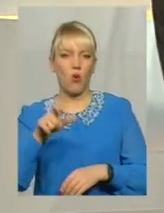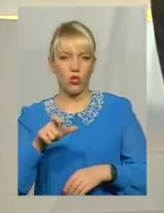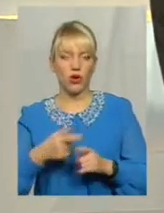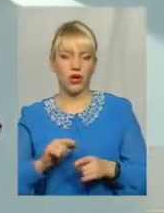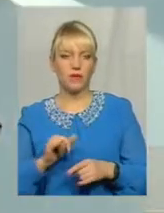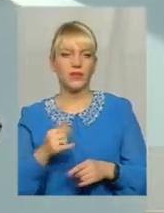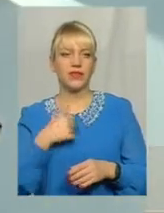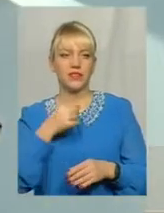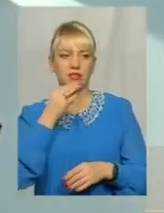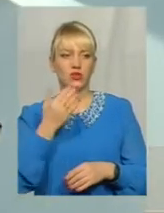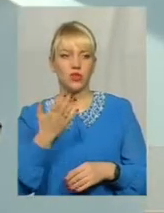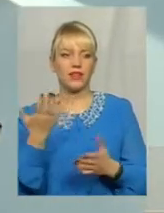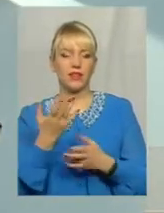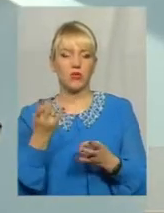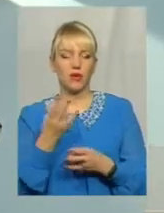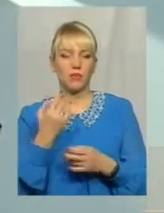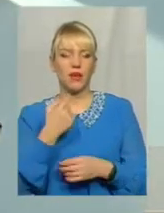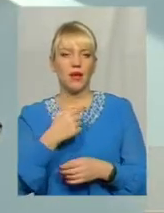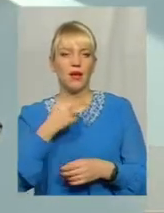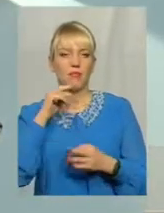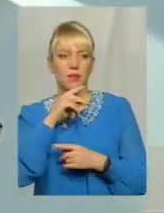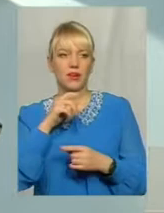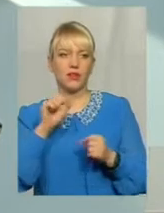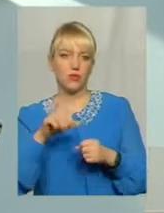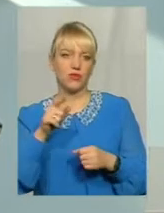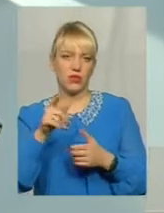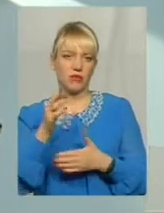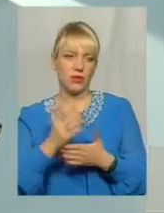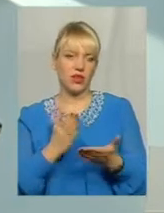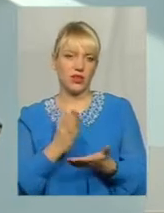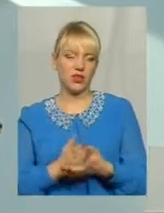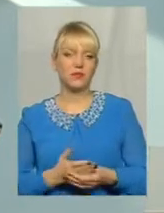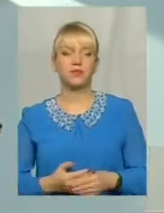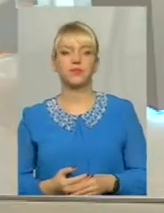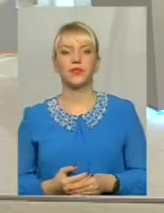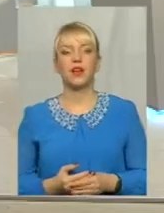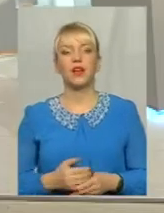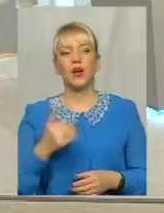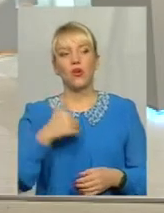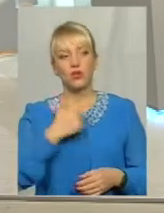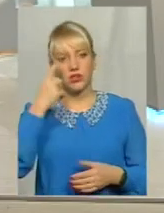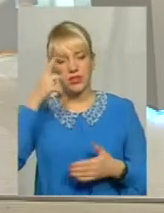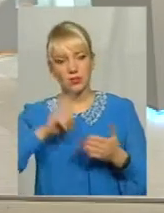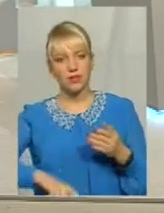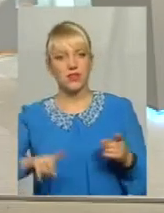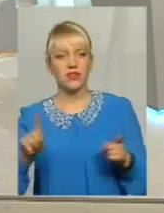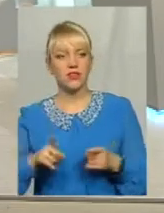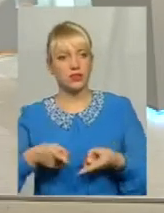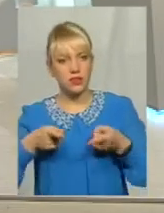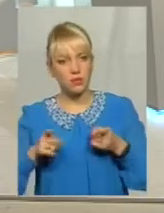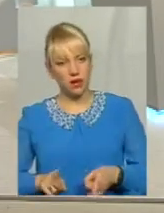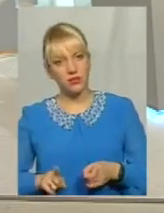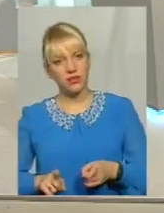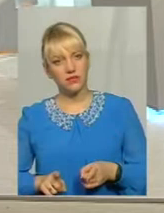саме препарати їй потрібні, і, можливо, вони саме і будуть потрібні, і є в переліку. Що ж, хочеться сподіватися, що справді